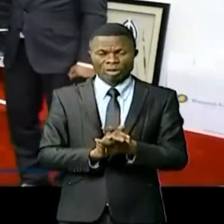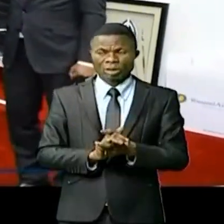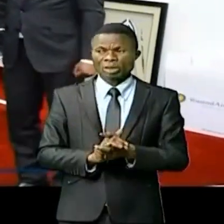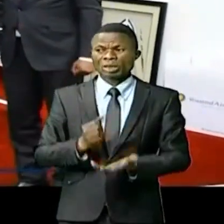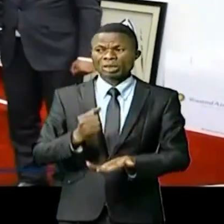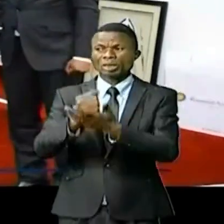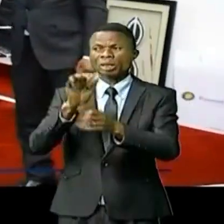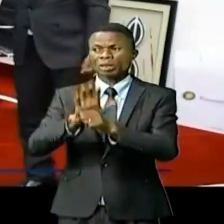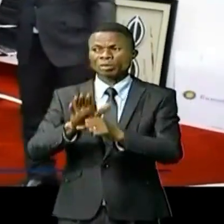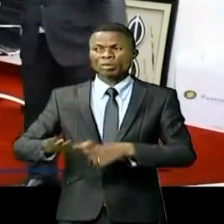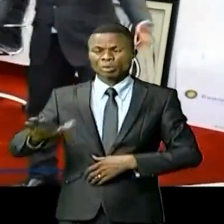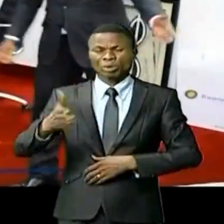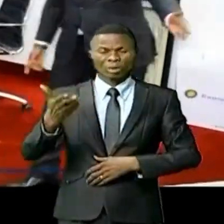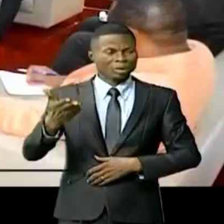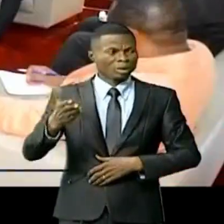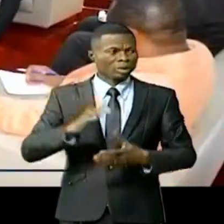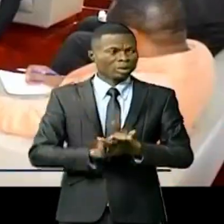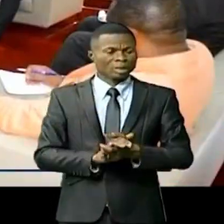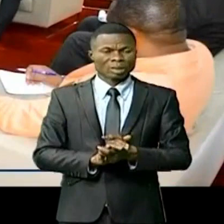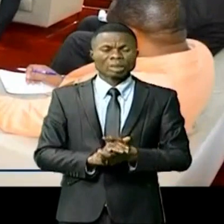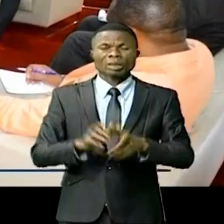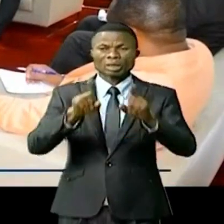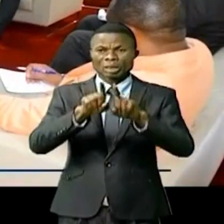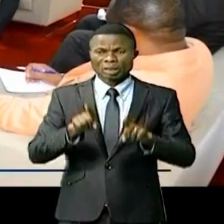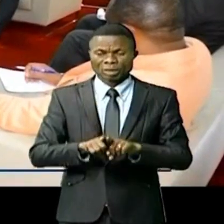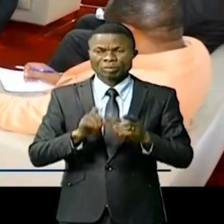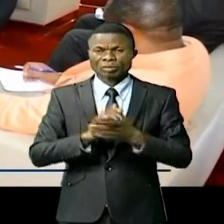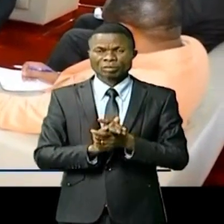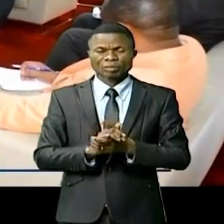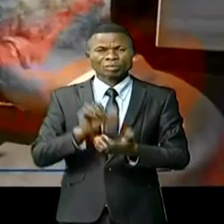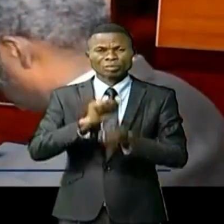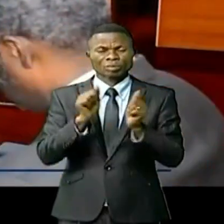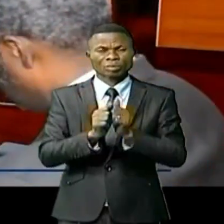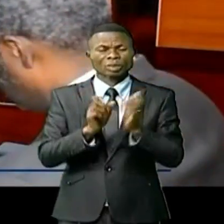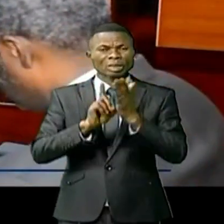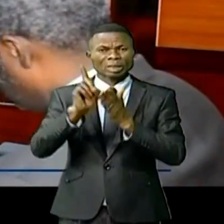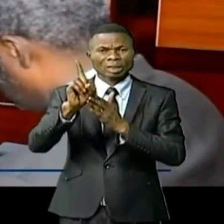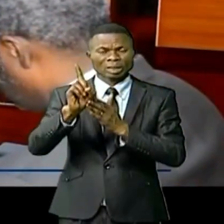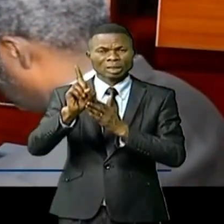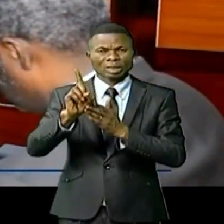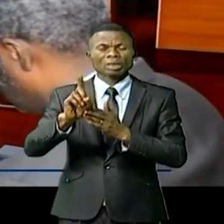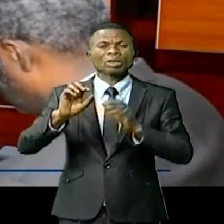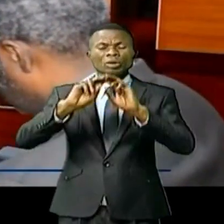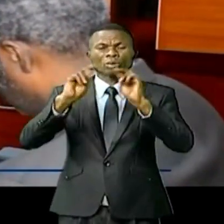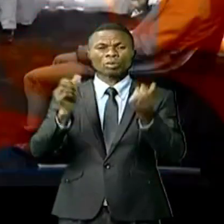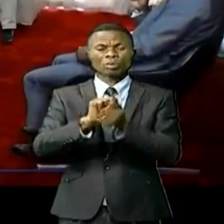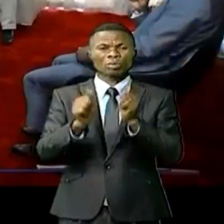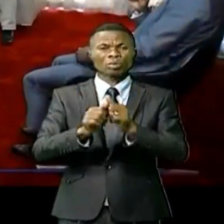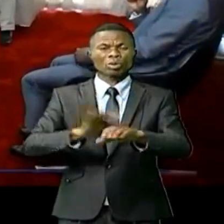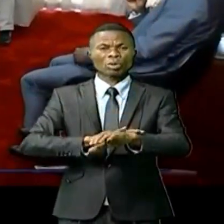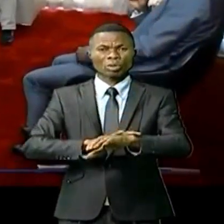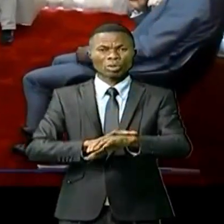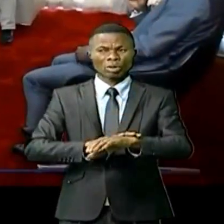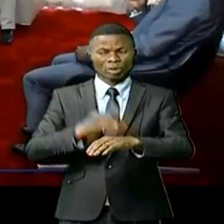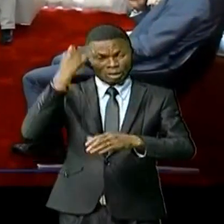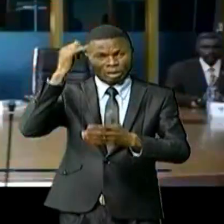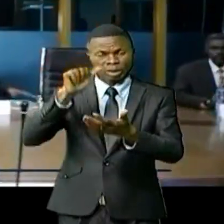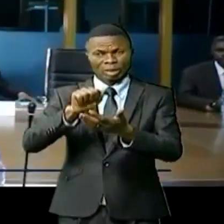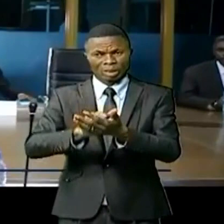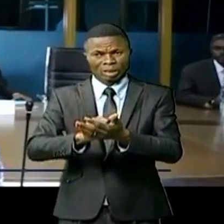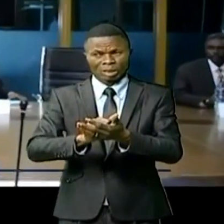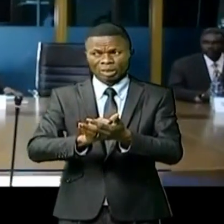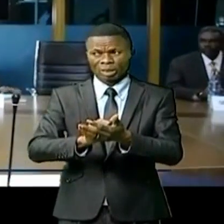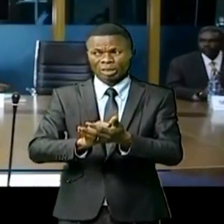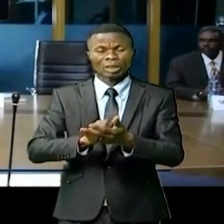la RDC au niveau régional et atteindre les objectifs du développement d'un réseau ferroviaire intégré. C'est dans ce cadre qu'il faut